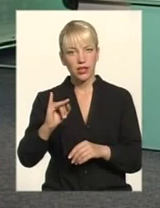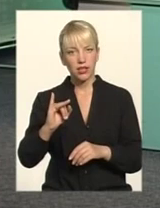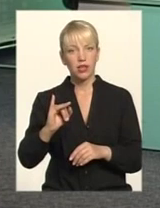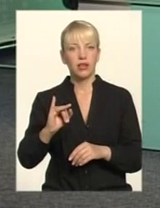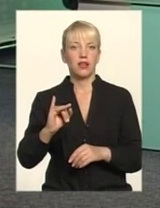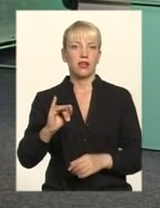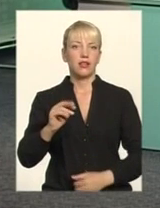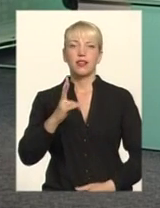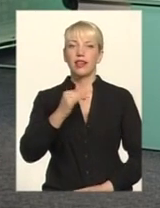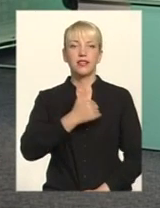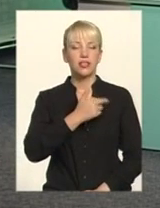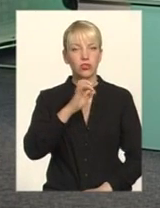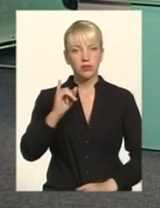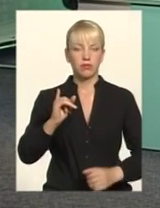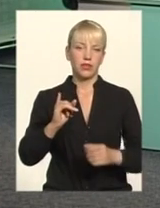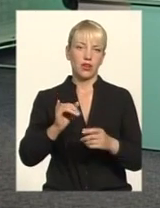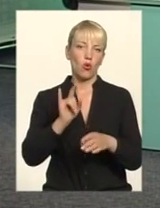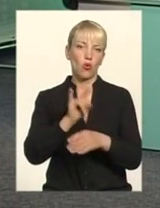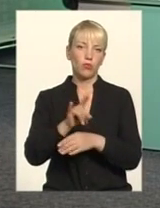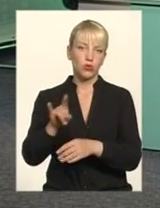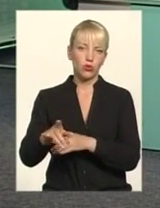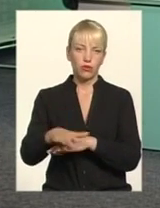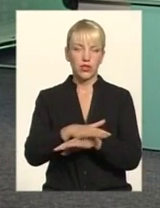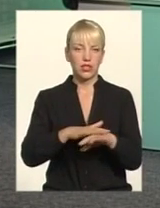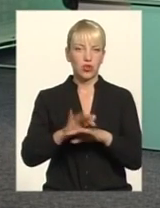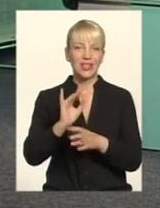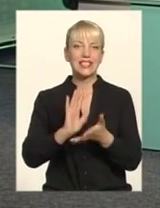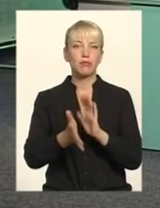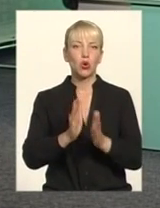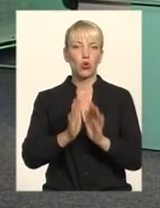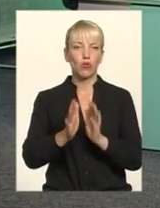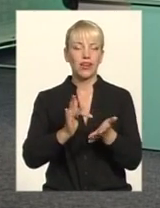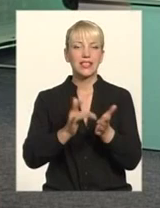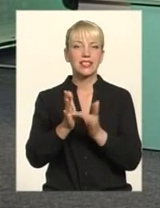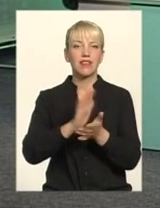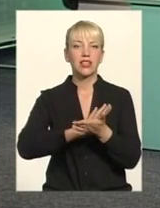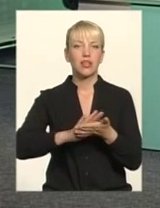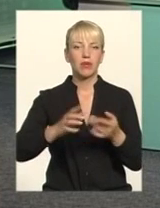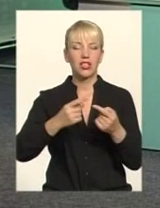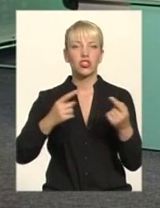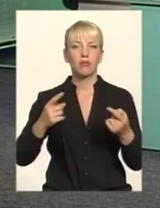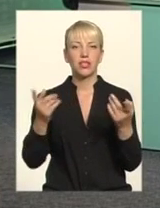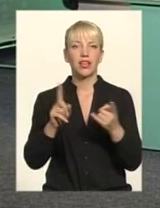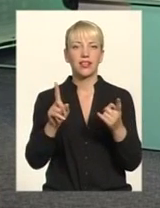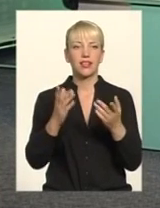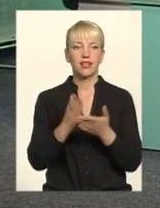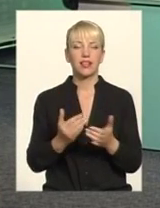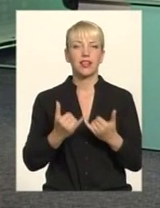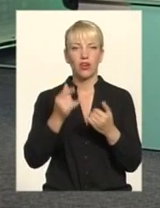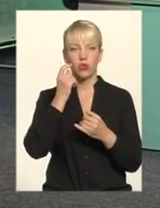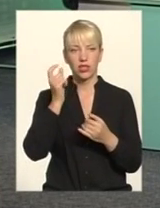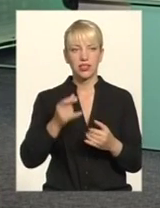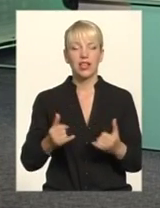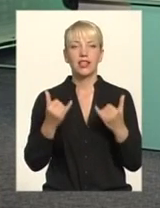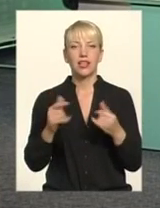обдурювати народ І спекулювати святими речами Які є для українців Напевно, що наразі